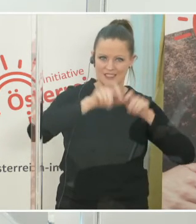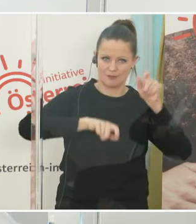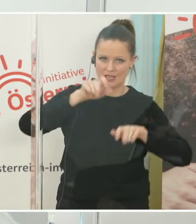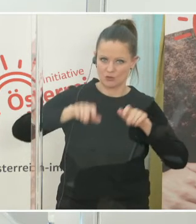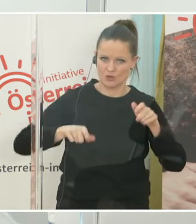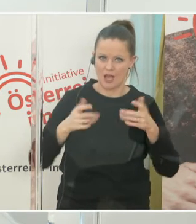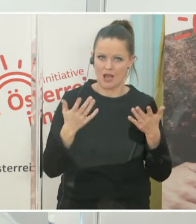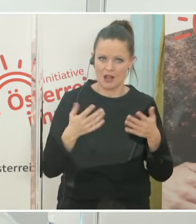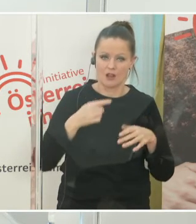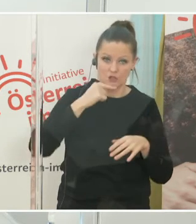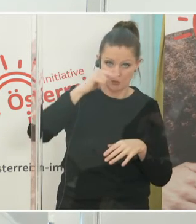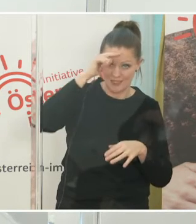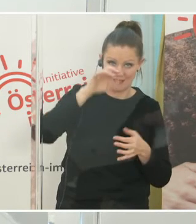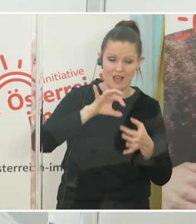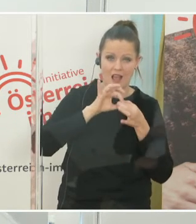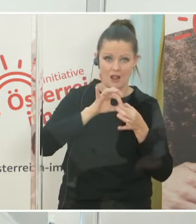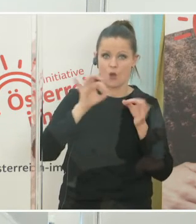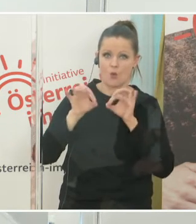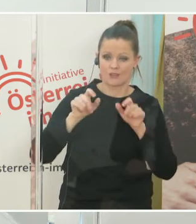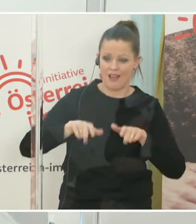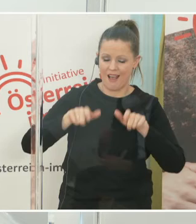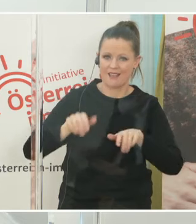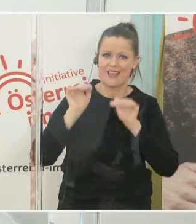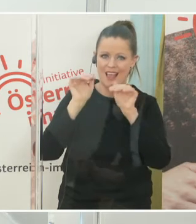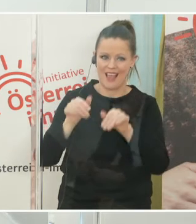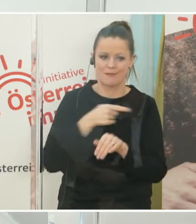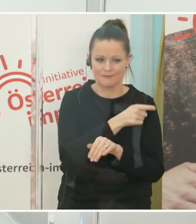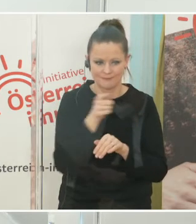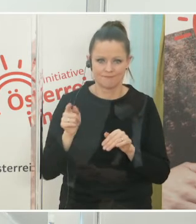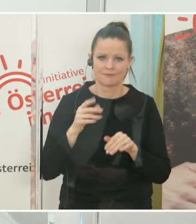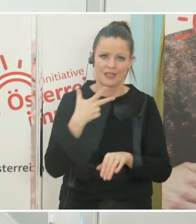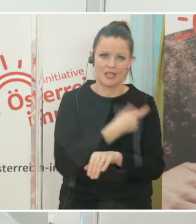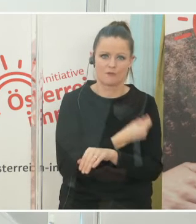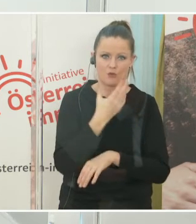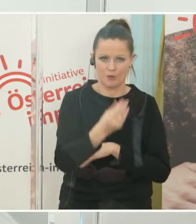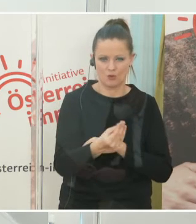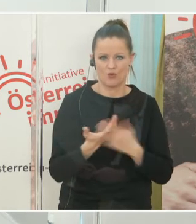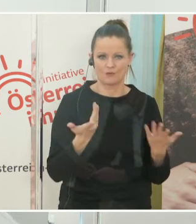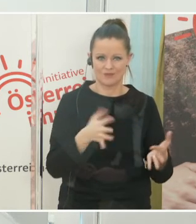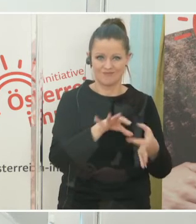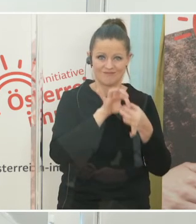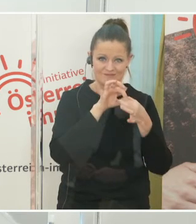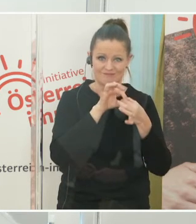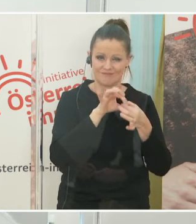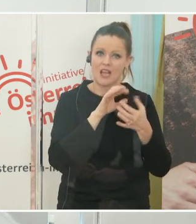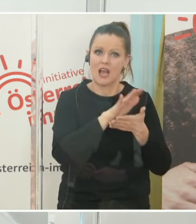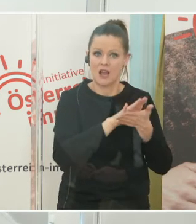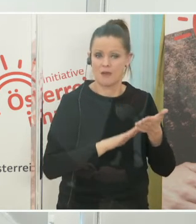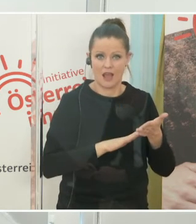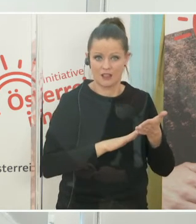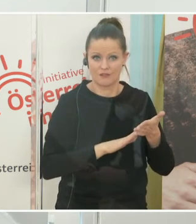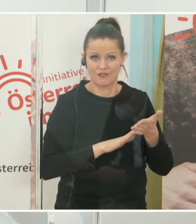den Spitälern und in den Altenheimen geimpft wird und das ist ganz einfach assoziiert gewesen mit am Anfang